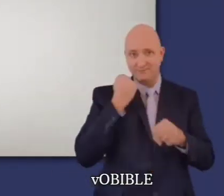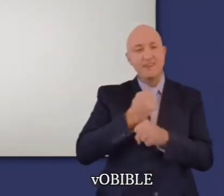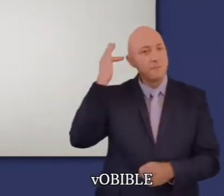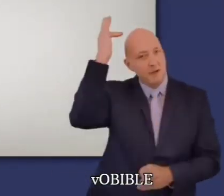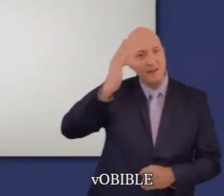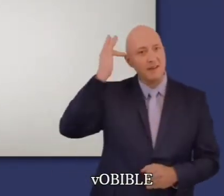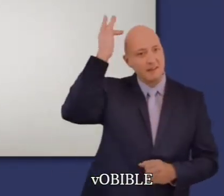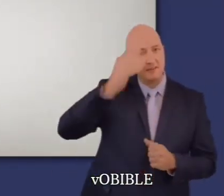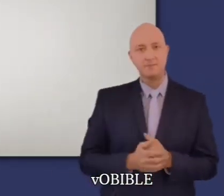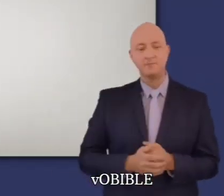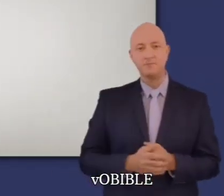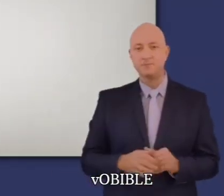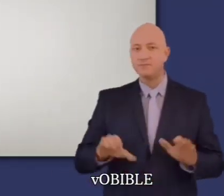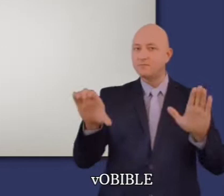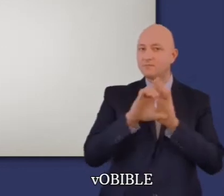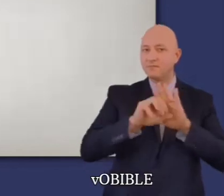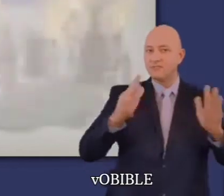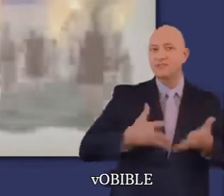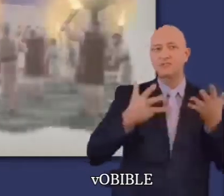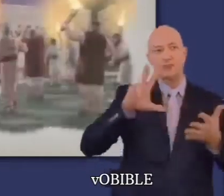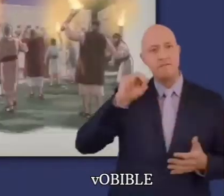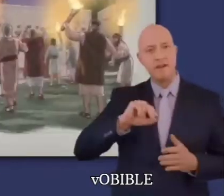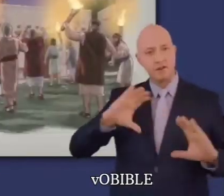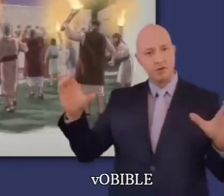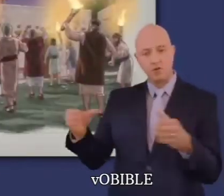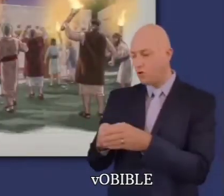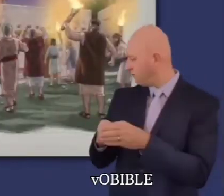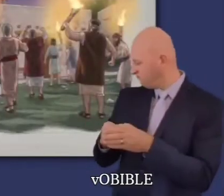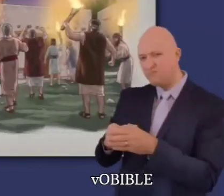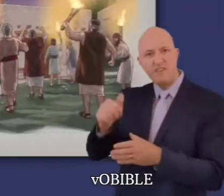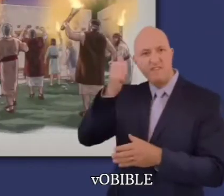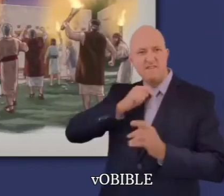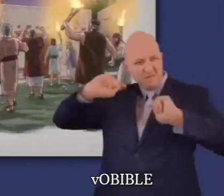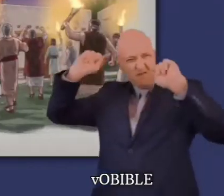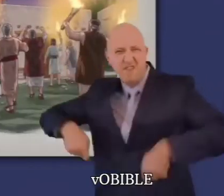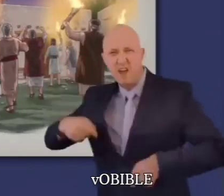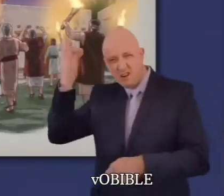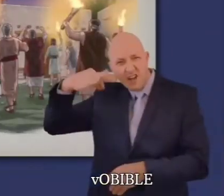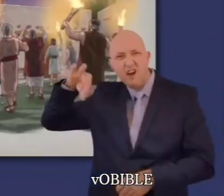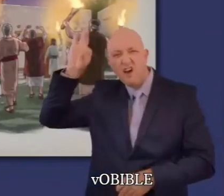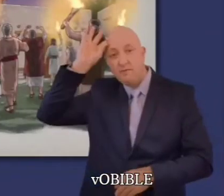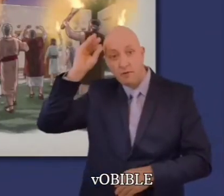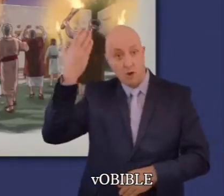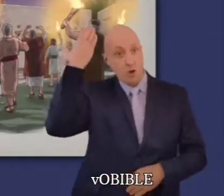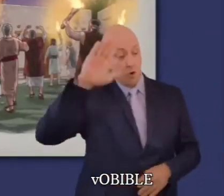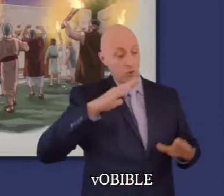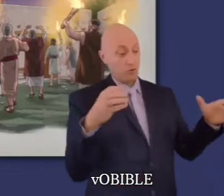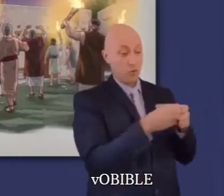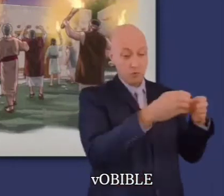Au chapitre 19 et 20, des Benjaminites de Guybéa commettent un crime sexuel contre la concubine d'un lévite.